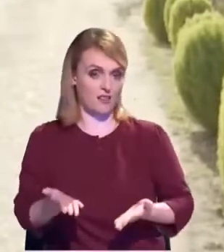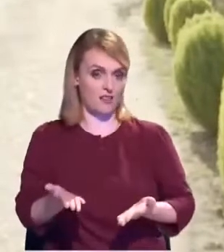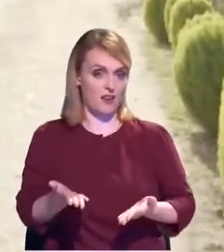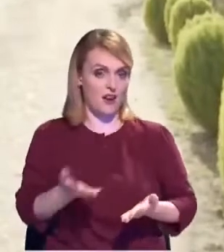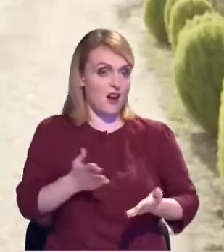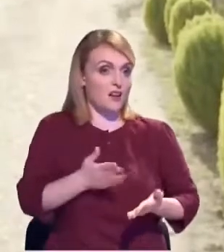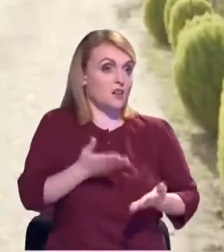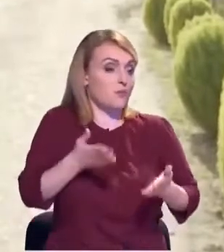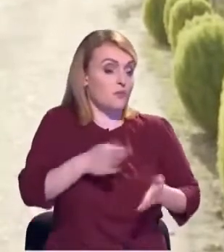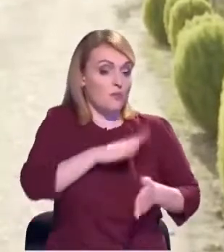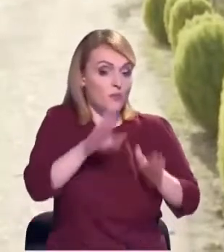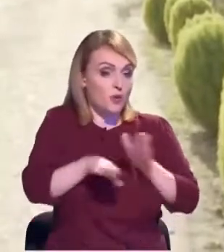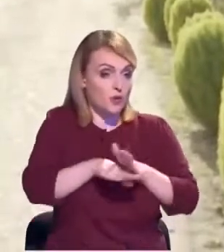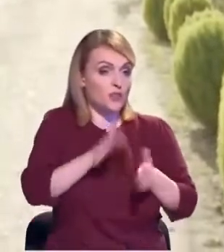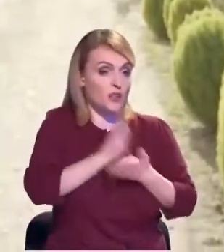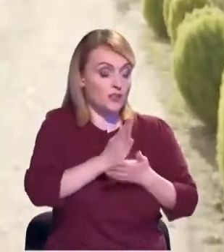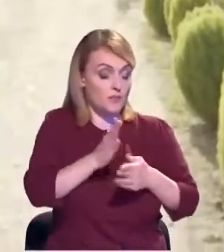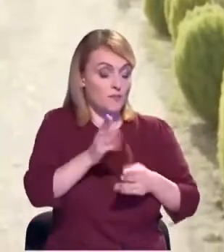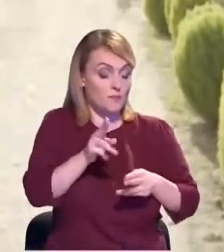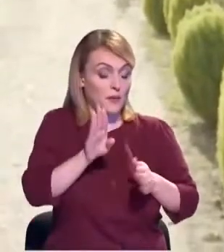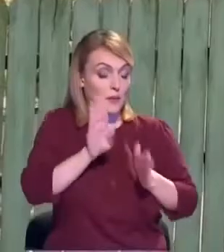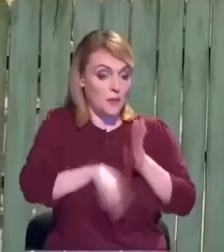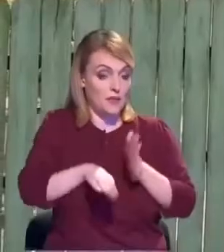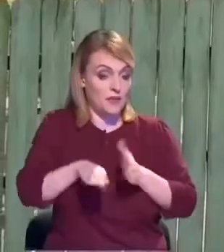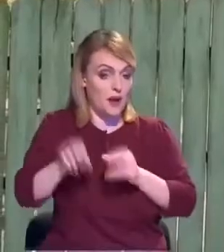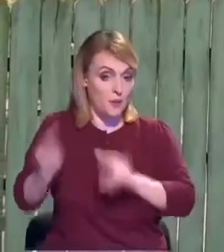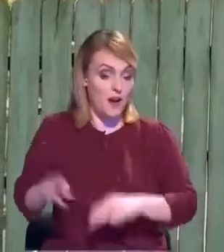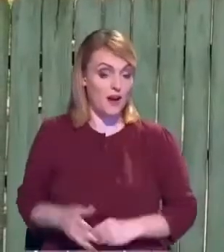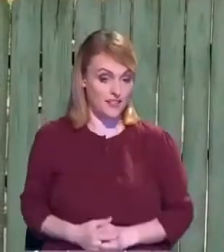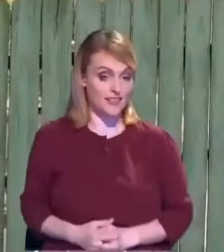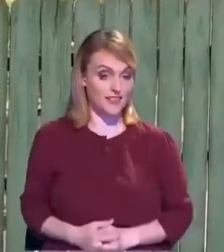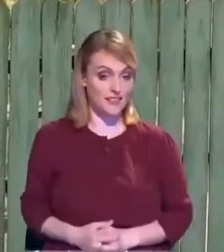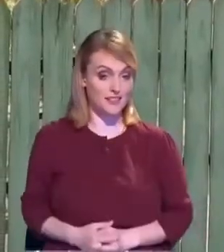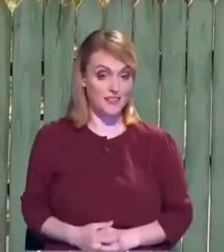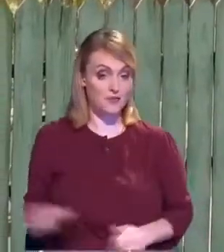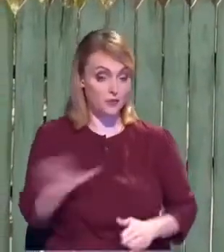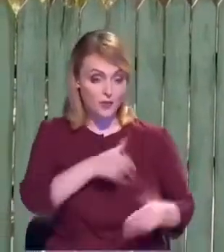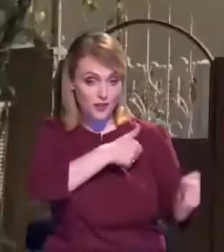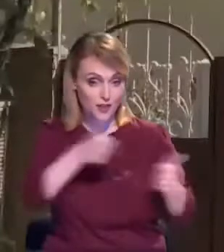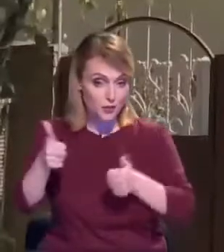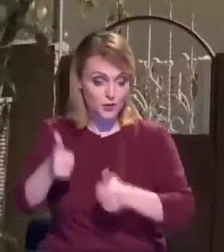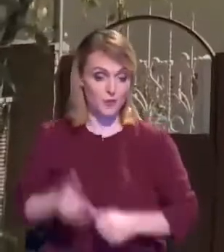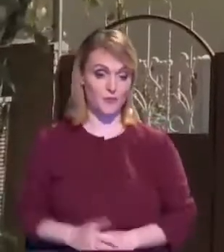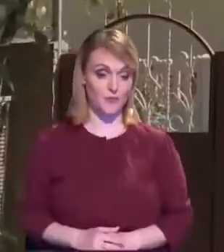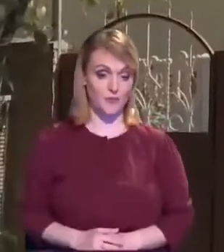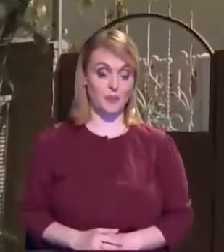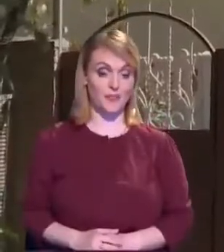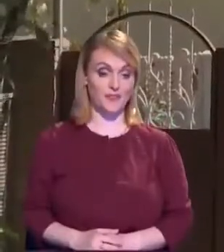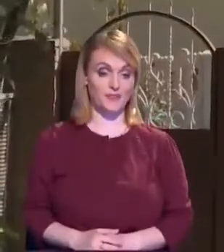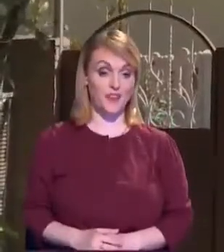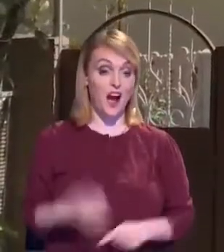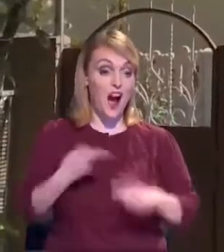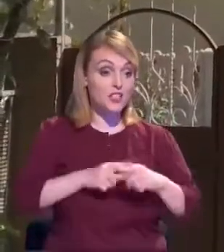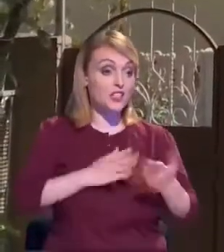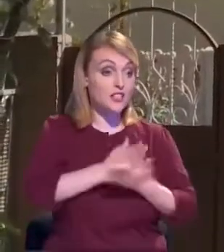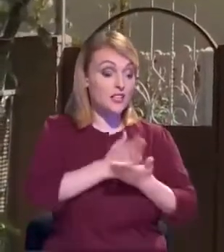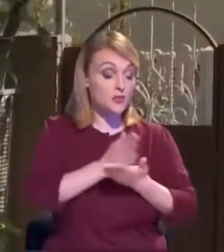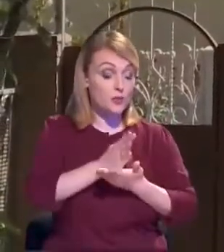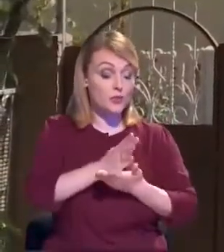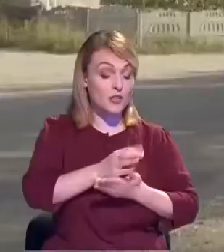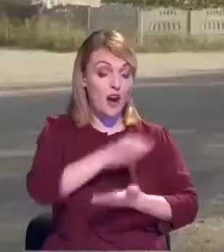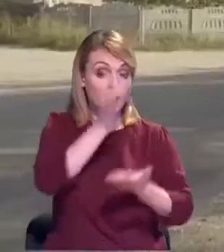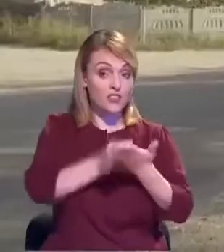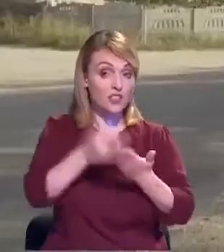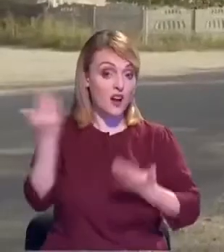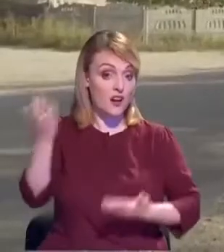monitorizat, securizat de un serviciu de care răspunde status sau întreprinderea